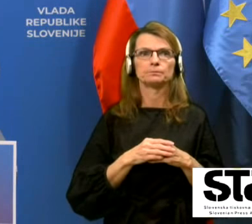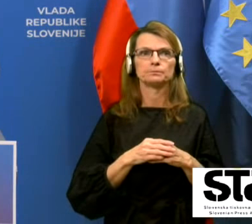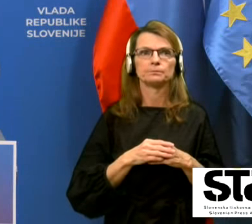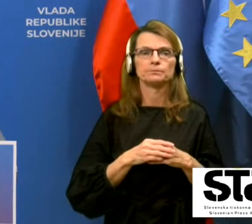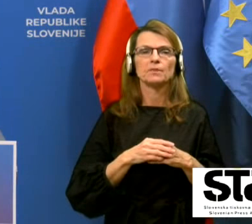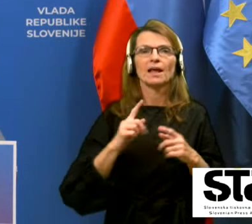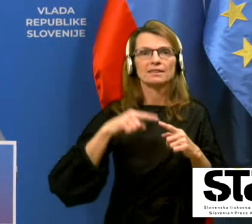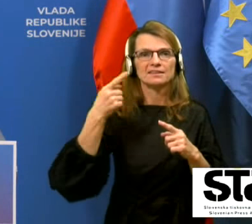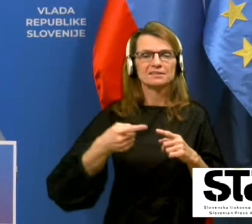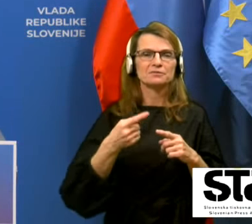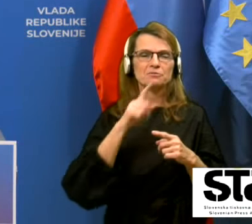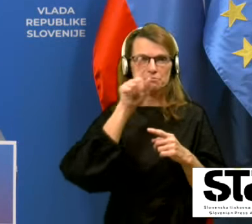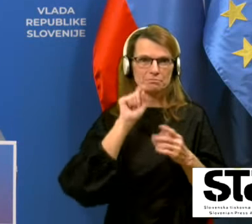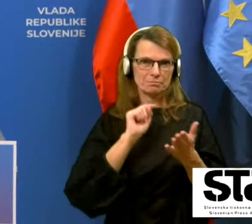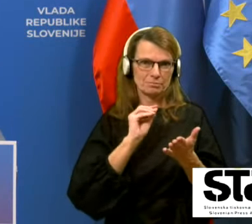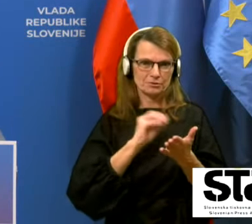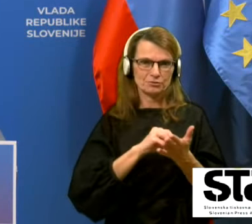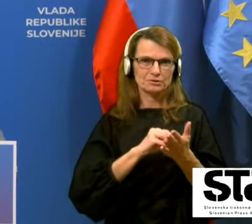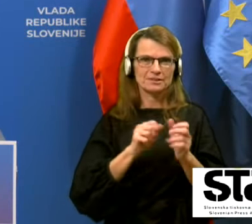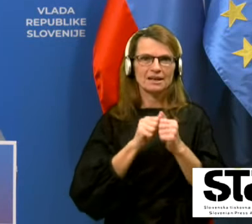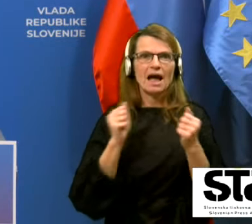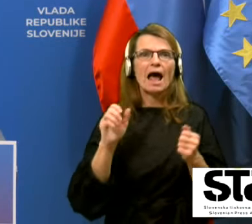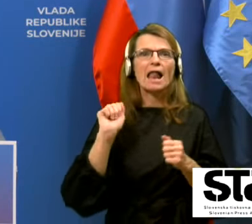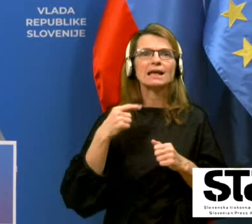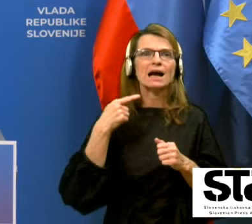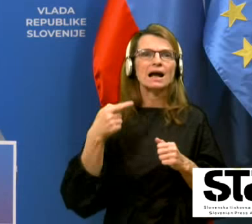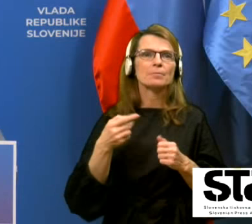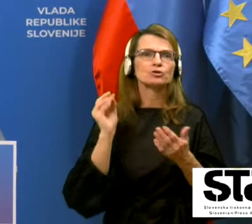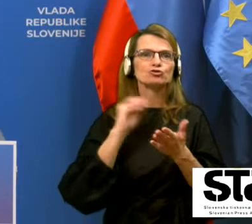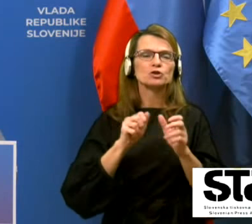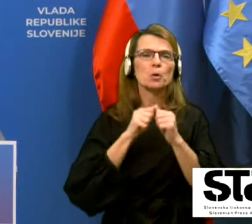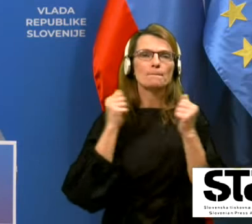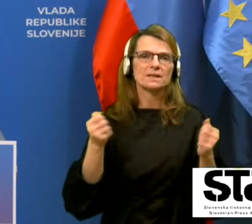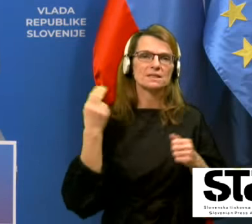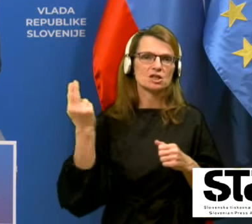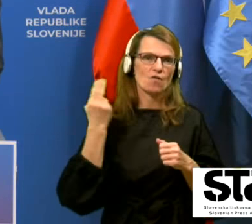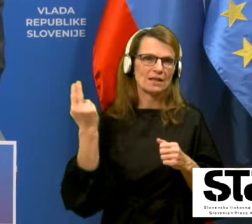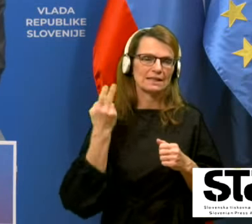Naslednje vprašanje, Alenka Gabrovec, časopis Slovenec.